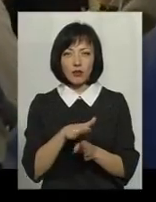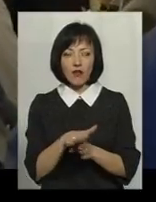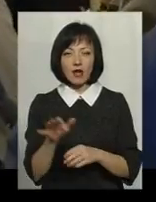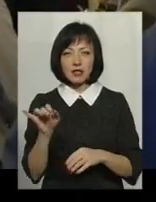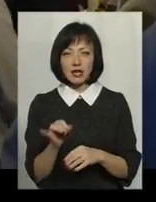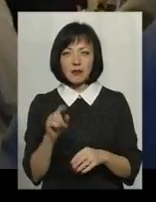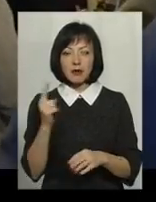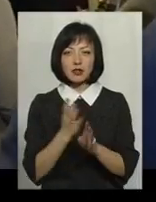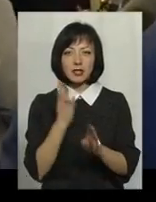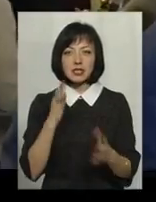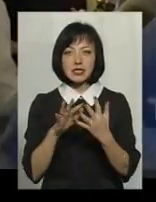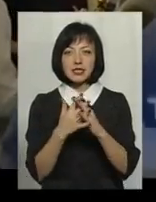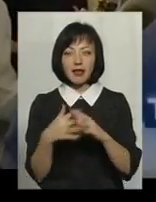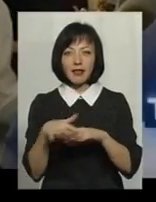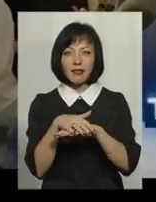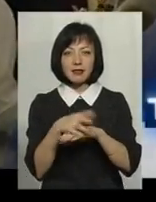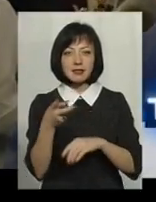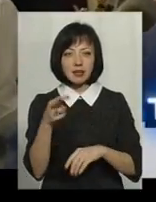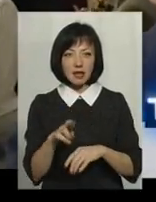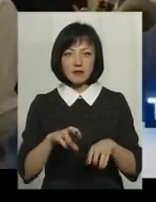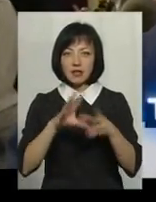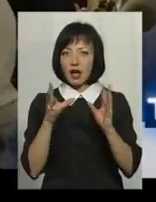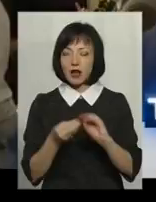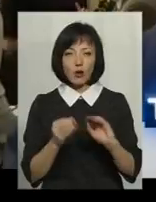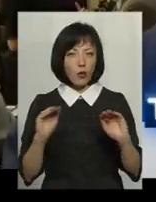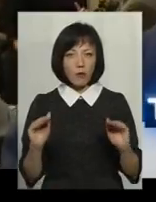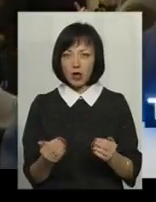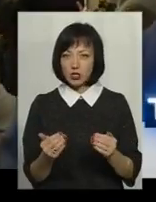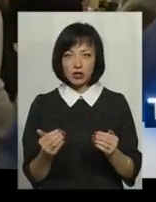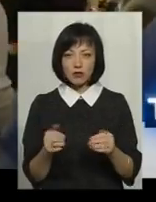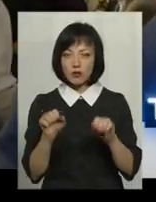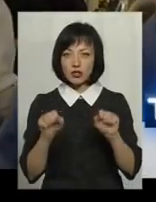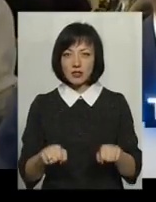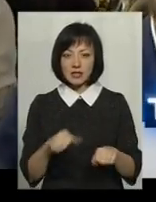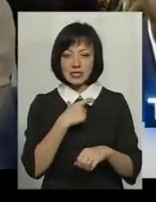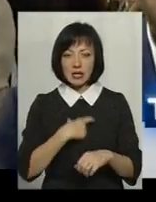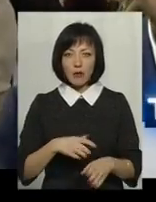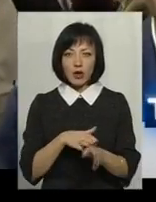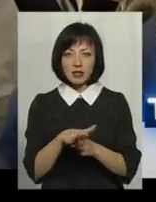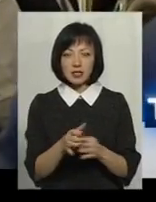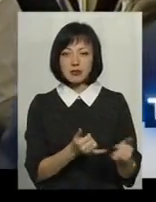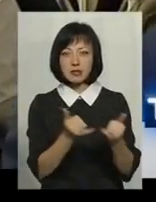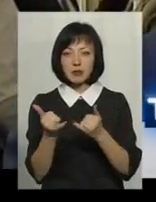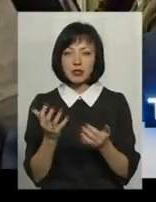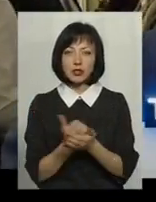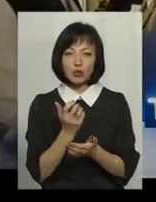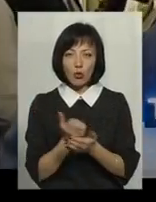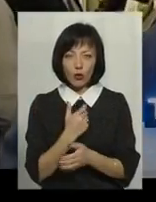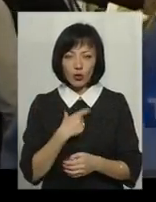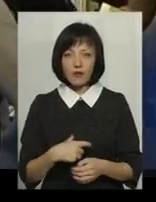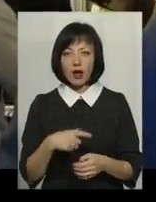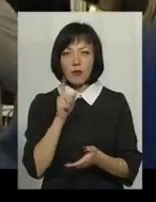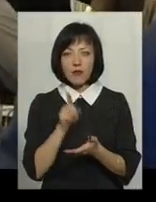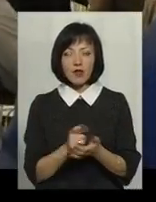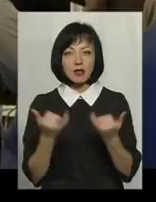І насамперед сільське населення, яке взагалі обмежено у можливості самореалізації, забезпечення доходів, ми